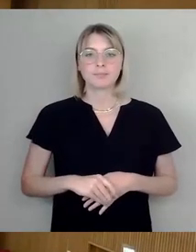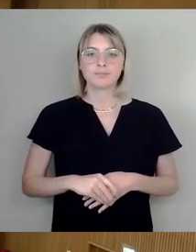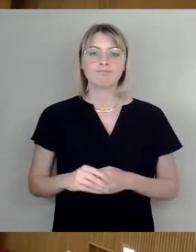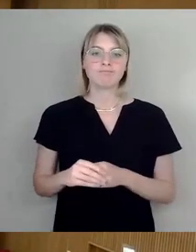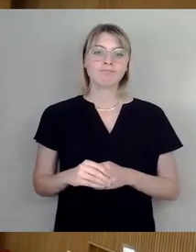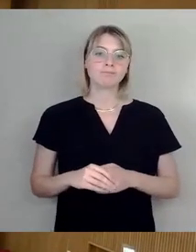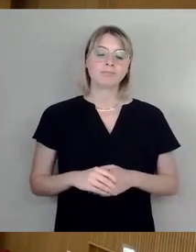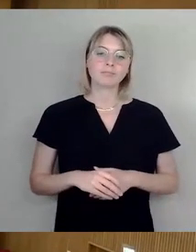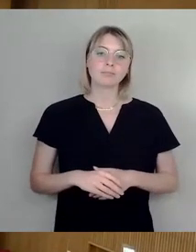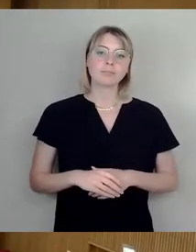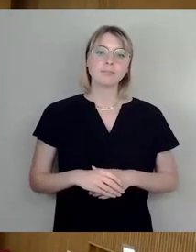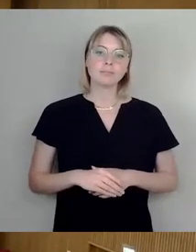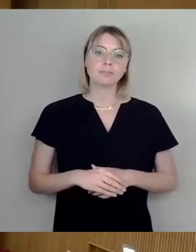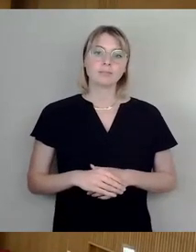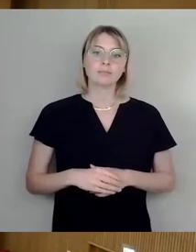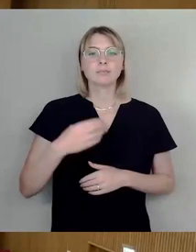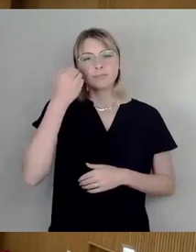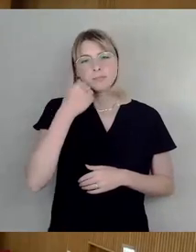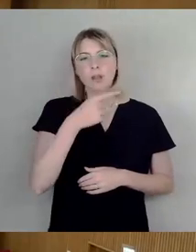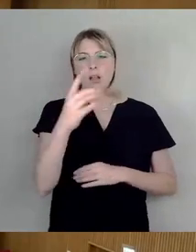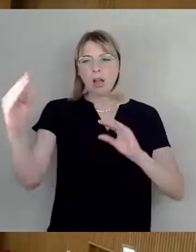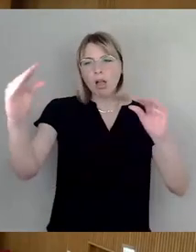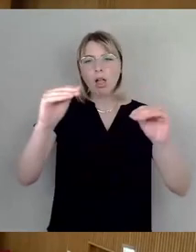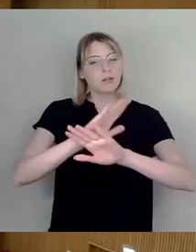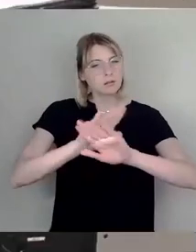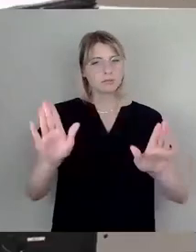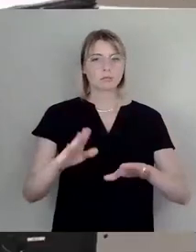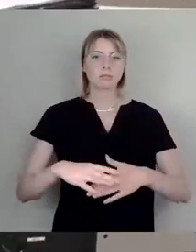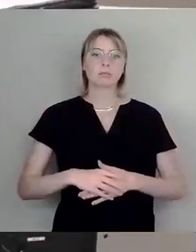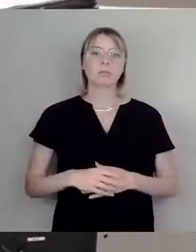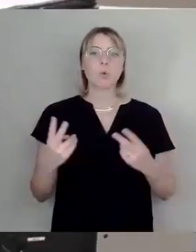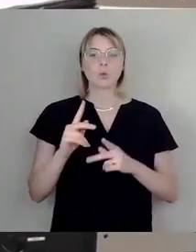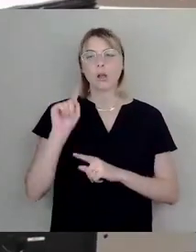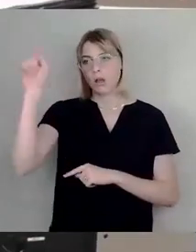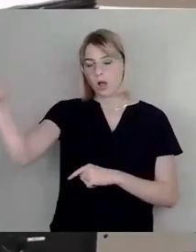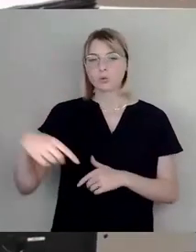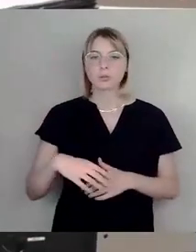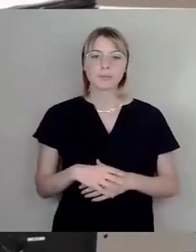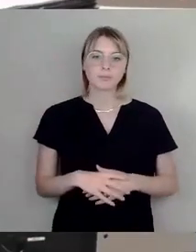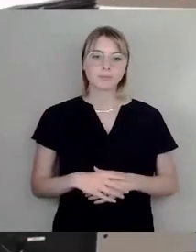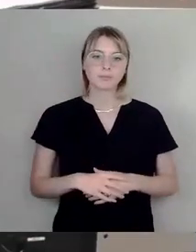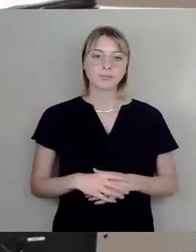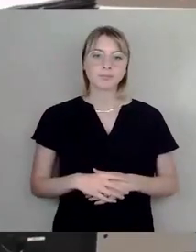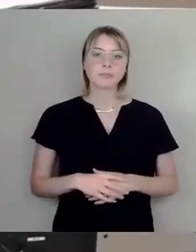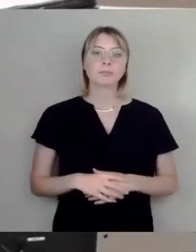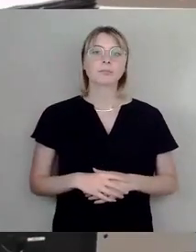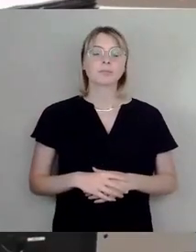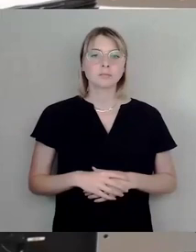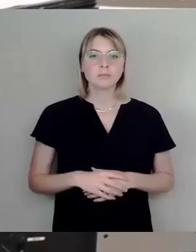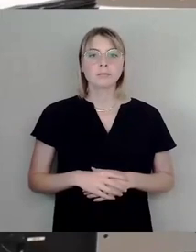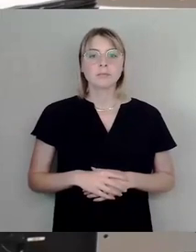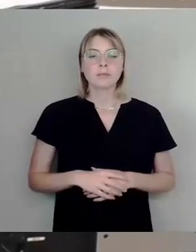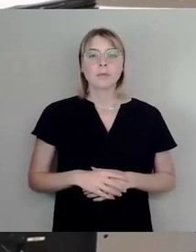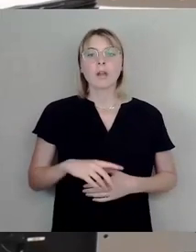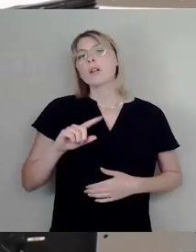Ich bitte mal alle, die Gespräche einzustellen oder draußen fortzusetzen. Ja, eine kurze Wiedererung auf Herrn Dr. Deppe.